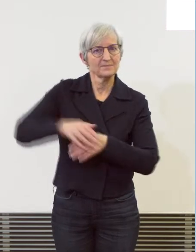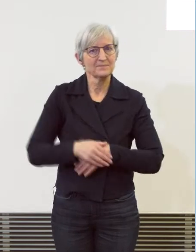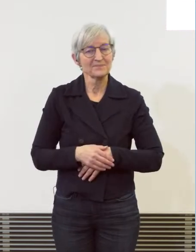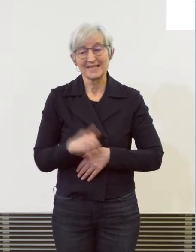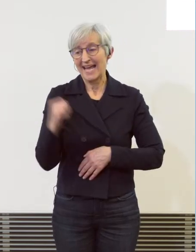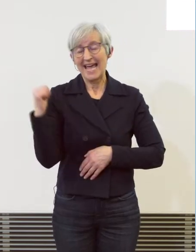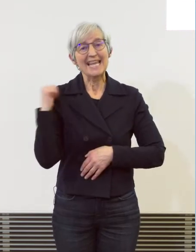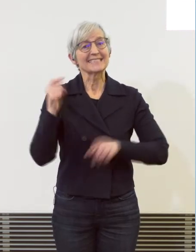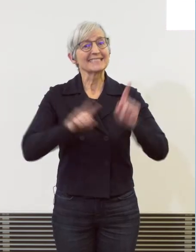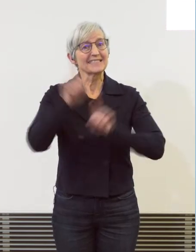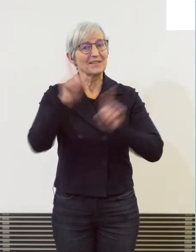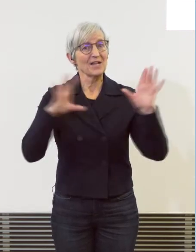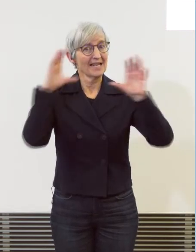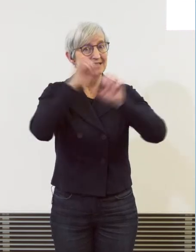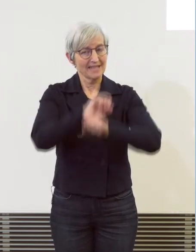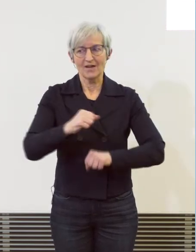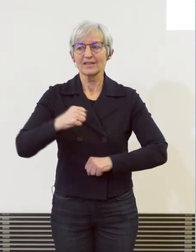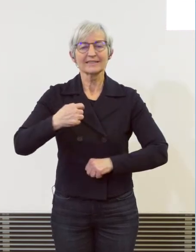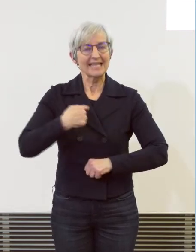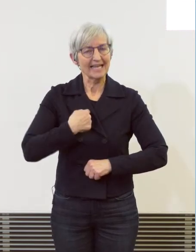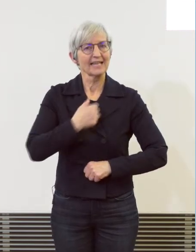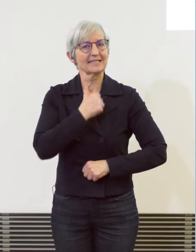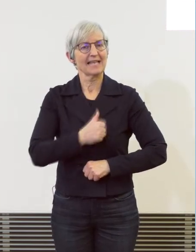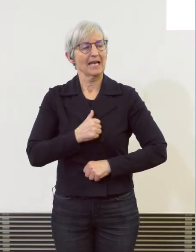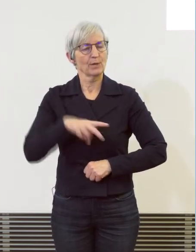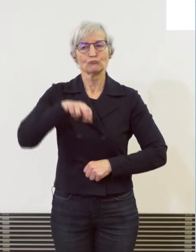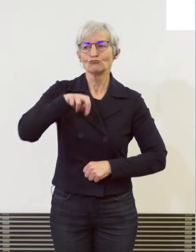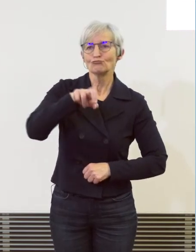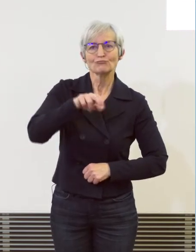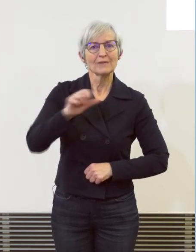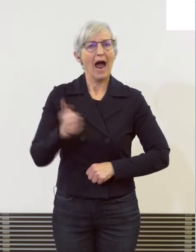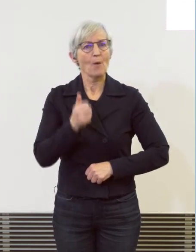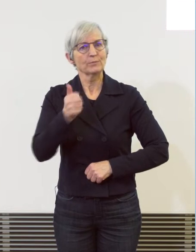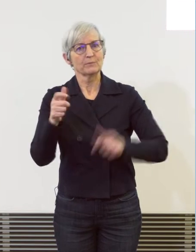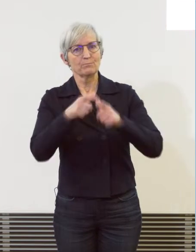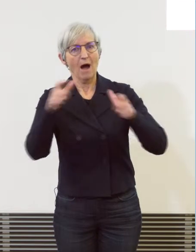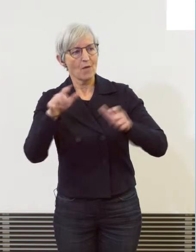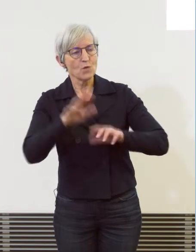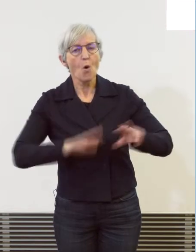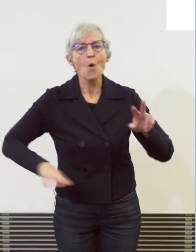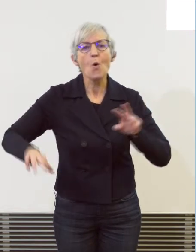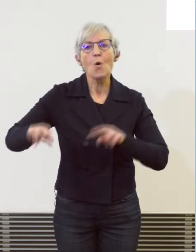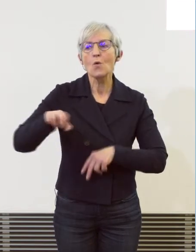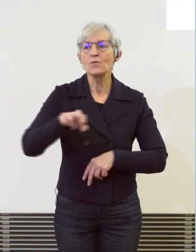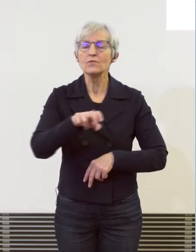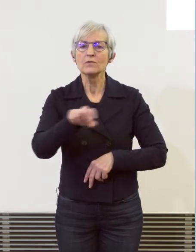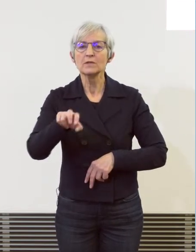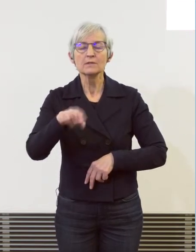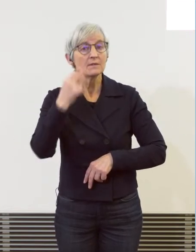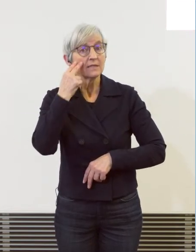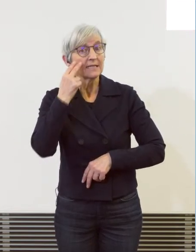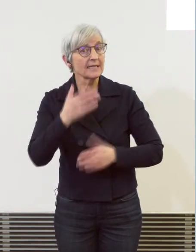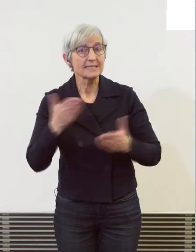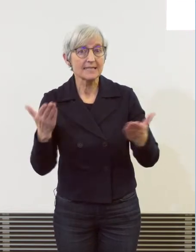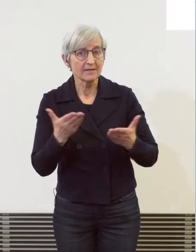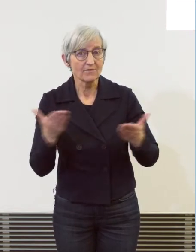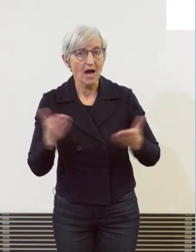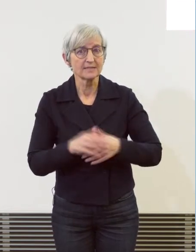Hauptbahnhof unterwegs und habe gemerkt, dass die Intensität, ich würde es mal so sagen, die Intensität von